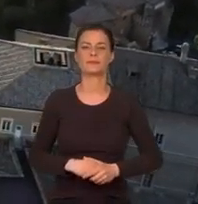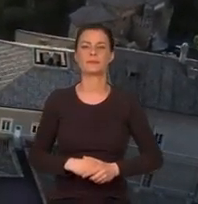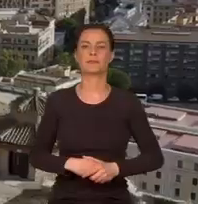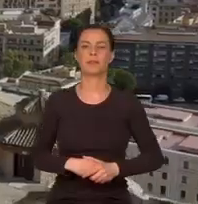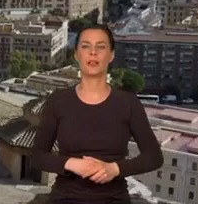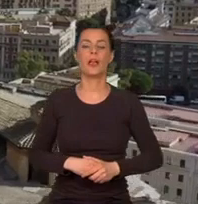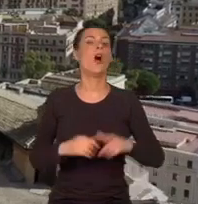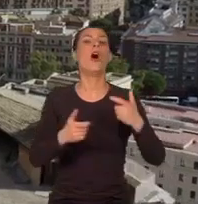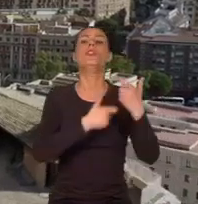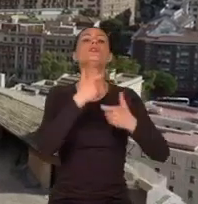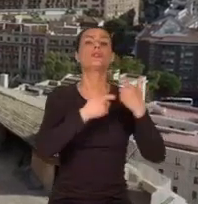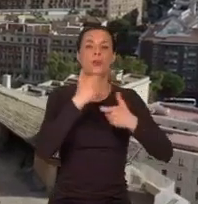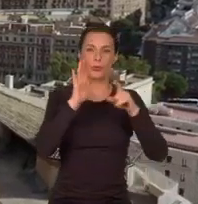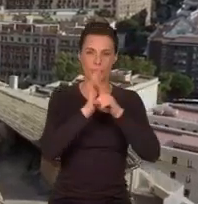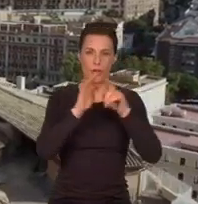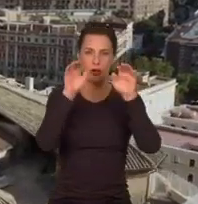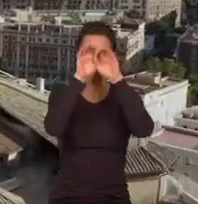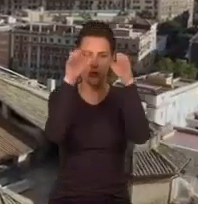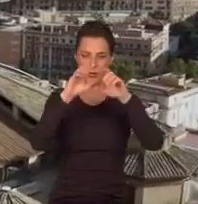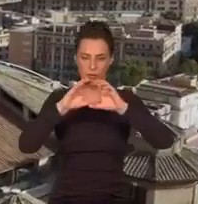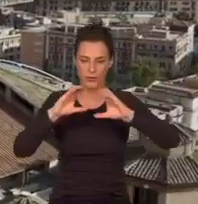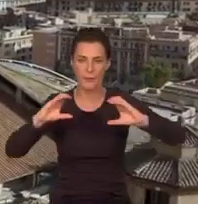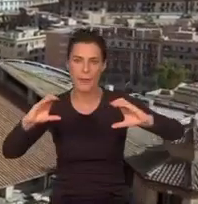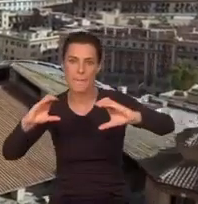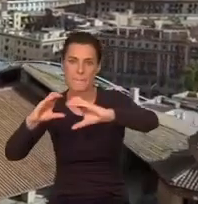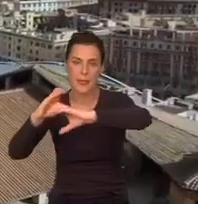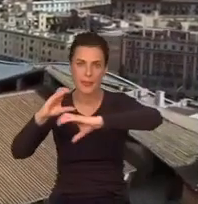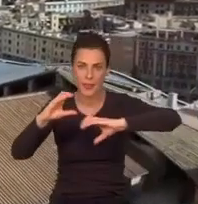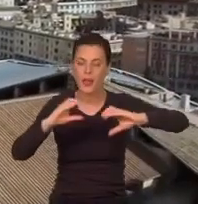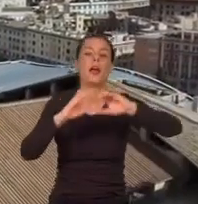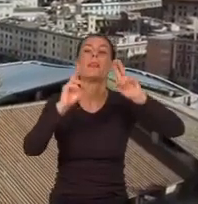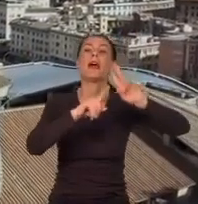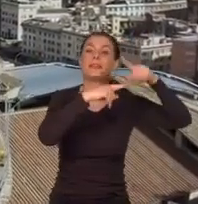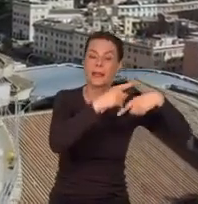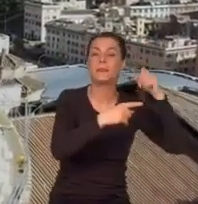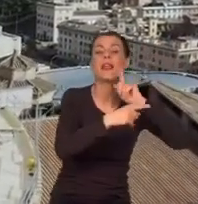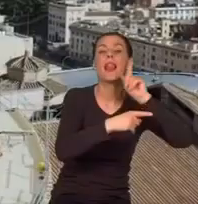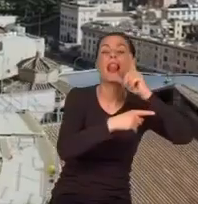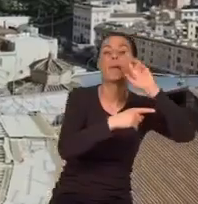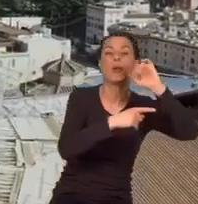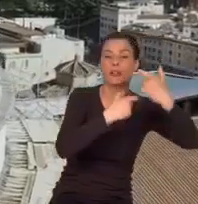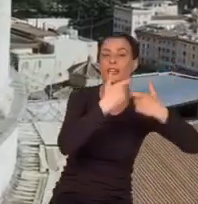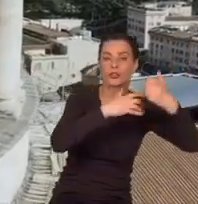Bęben, który zaprojektował, natchnął jego następcę della Porte, który umieścił na nim kopułę.